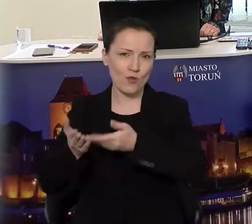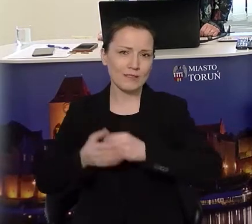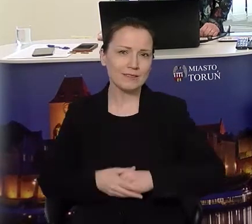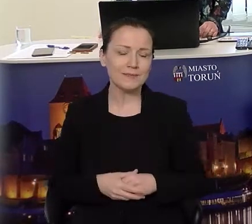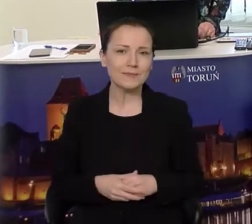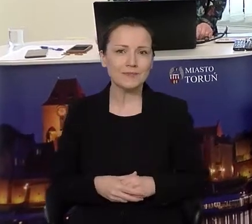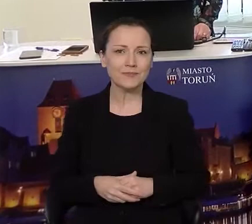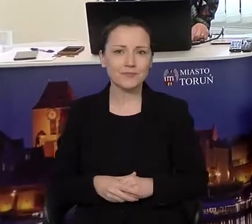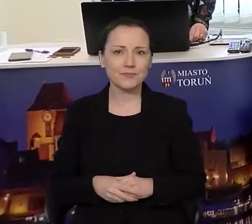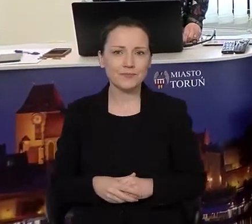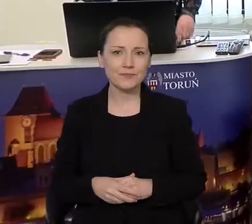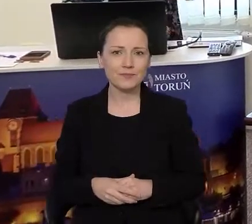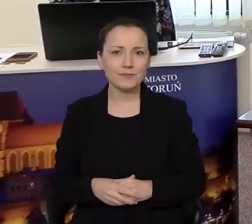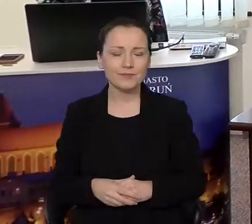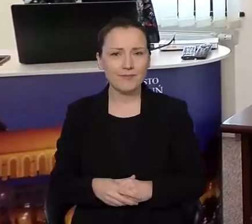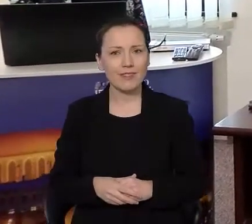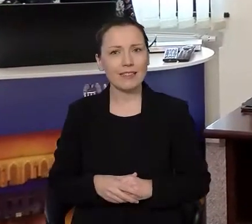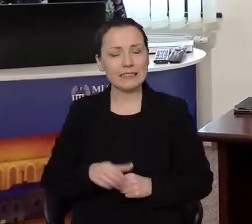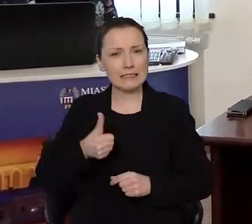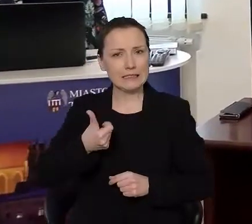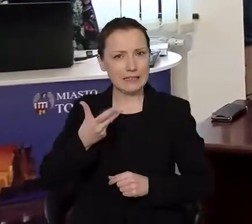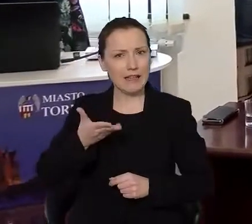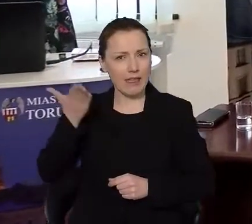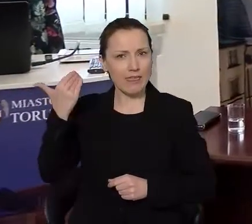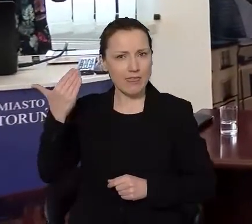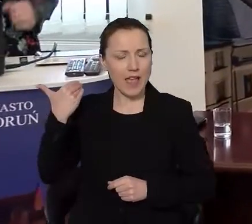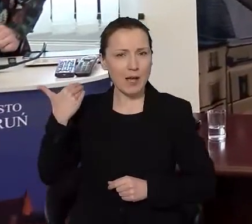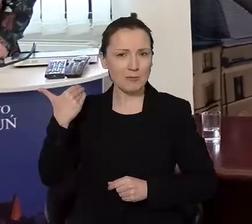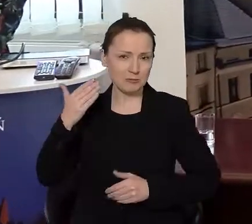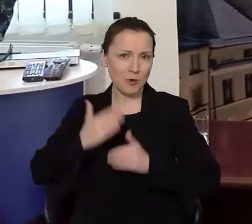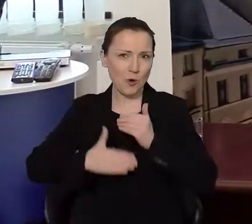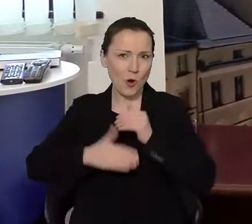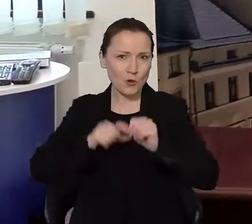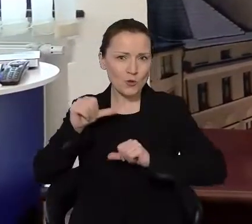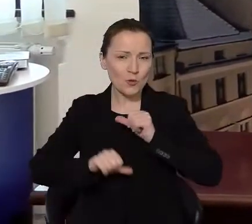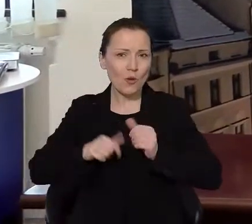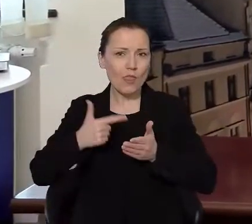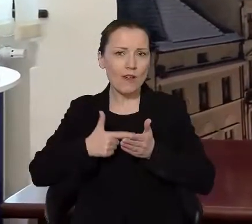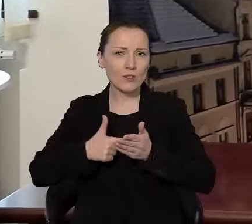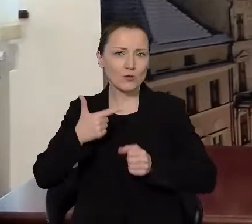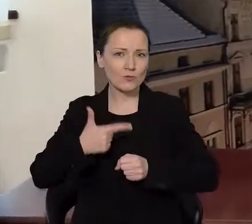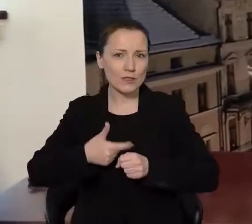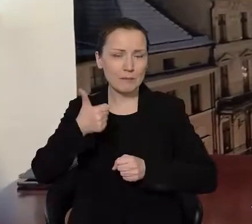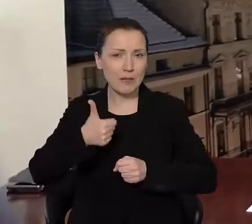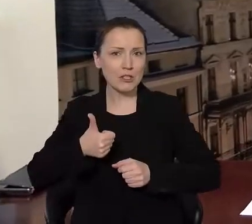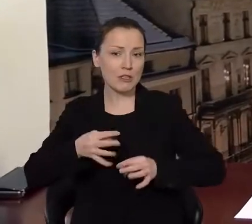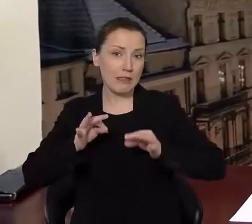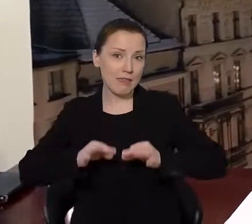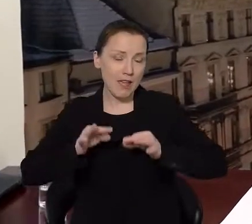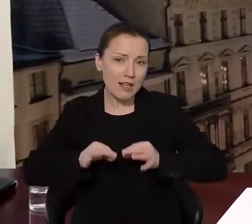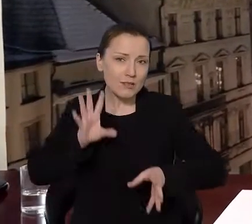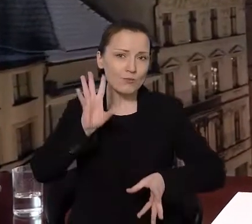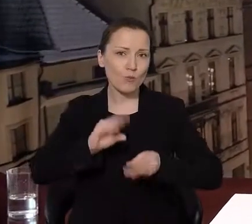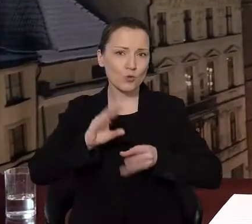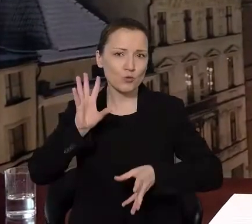przedstawienie. To tak kilka dni temu zakończyliśmy rok 2021 i zaczynamy podsumowania.